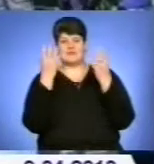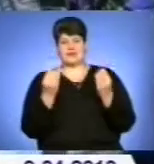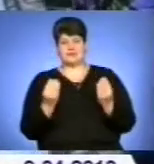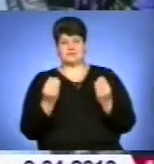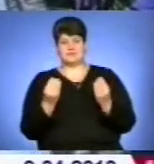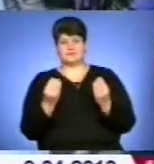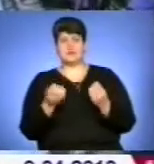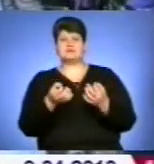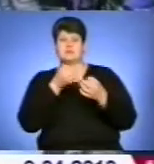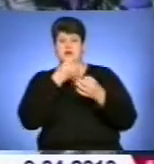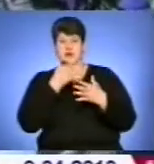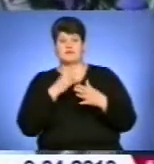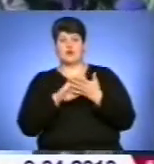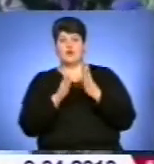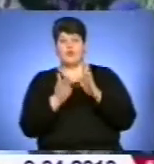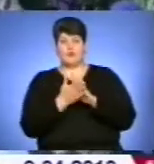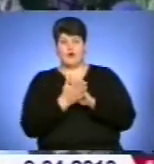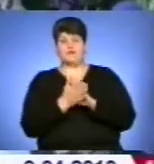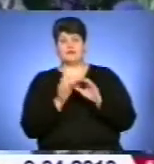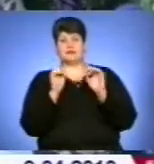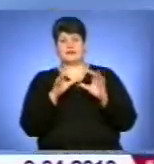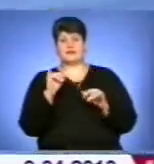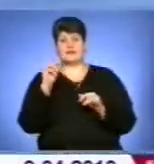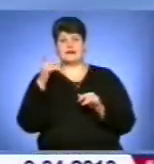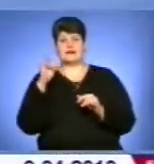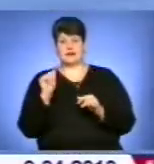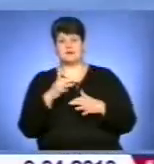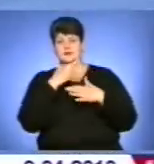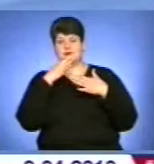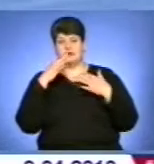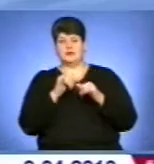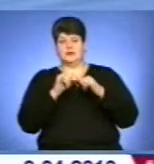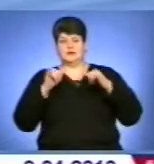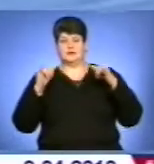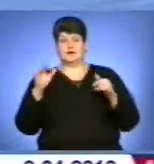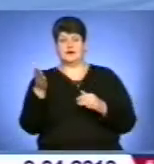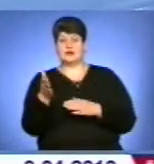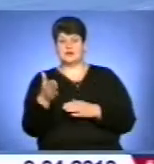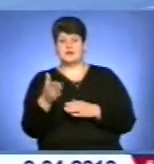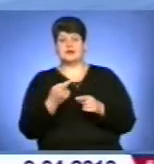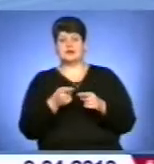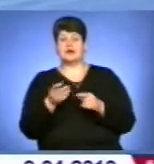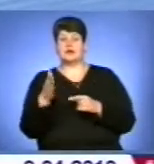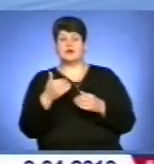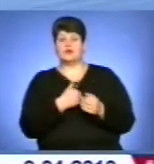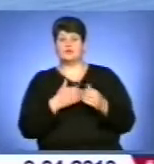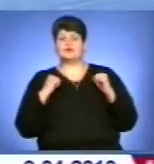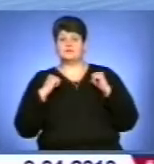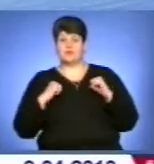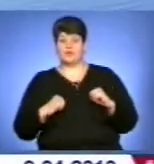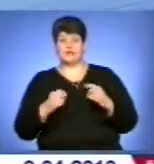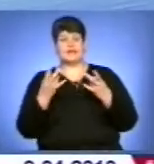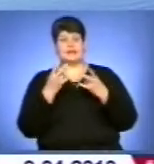Сприятливі умови для відкладання ікри – запорука успішного розмноження риб. Насамперед, риба потребує спокою, тож категорично не